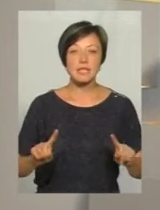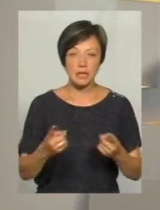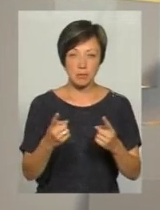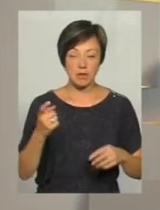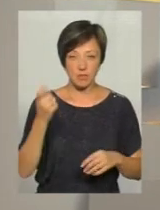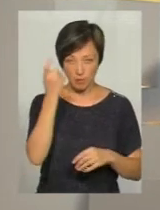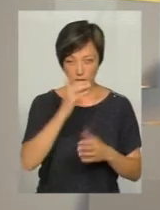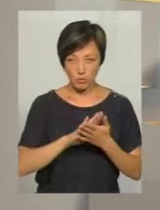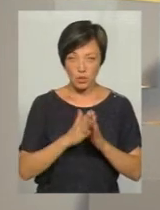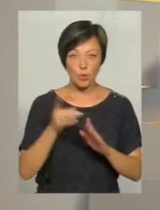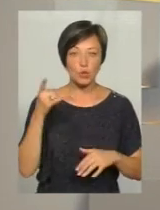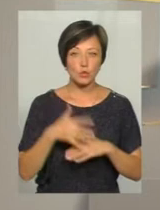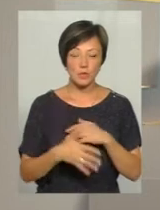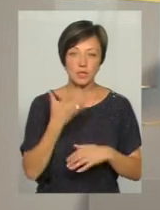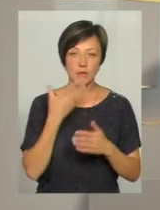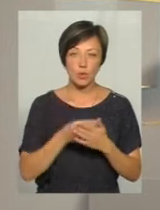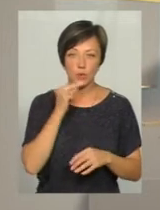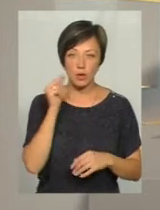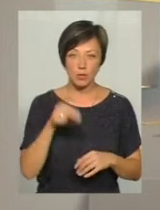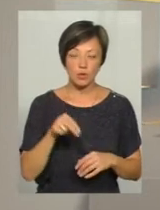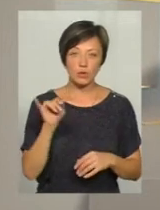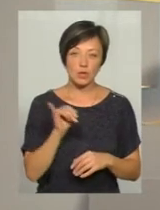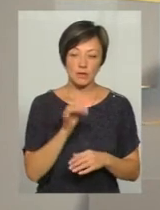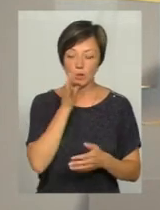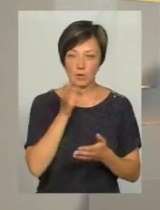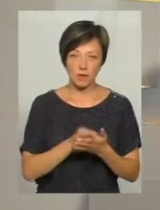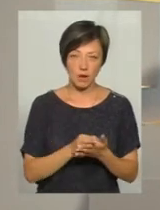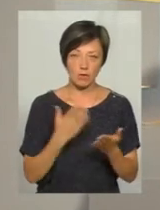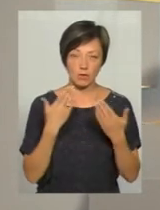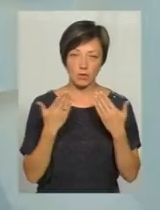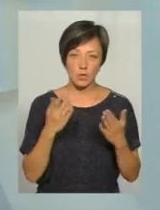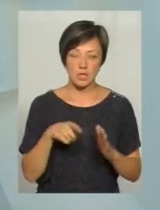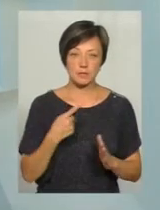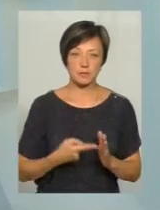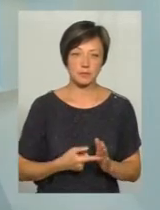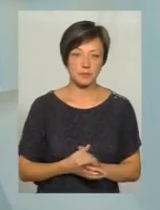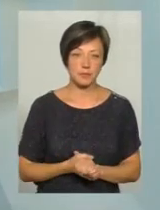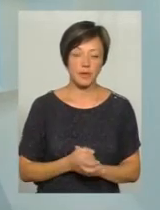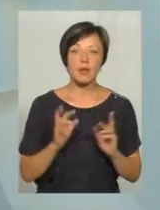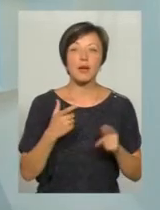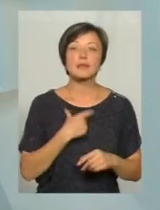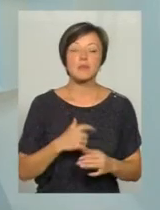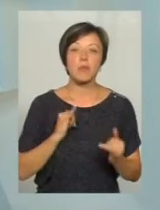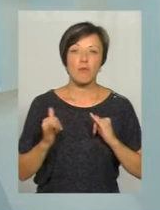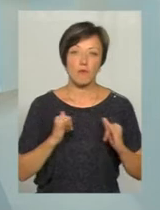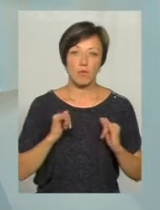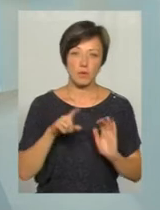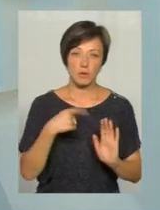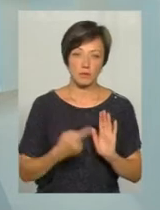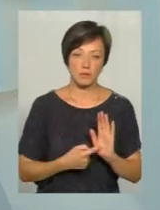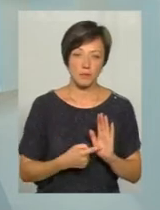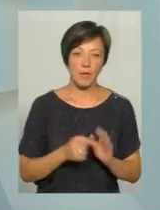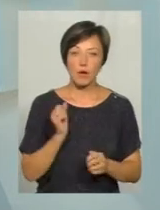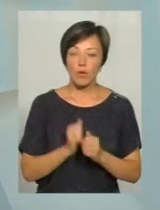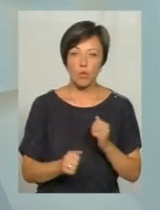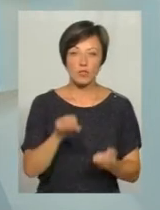підпитку, розуміють свою провину і якось відповідально до цього ставляться? Як взагалі вони себе поводять? Майже